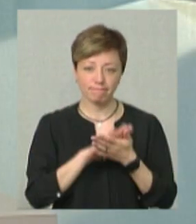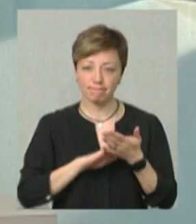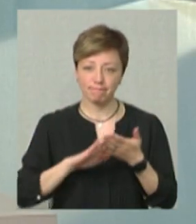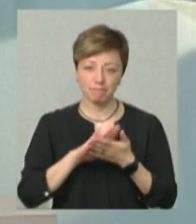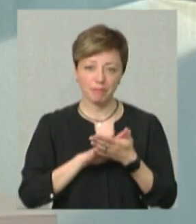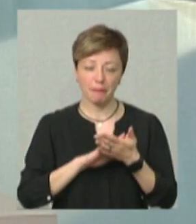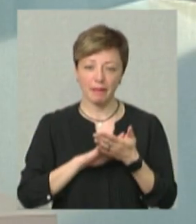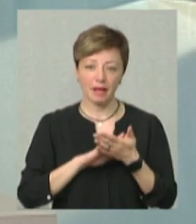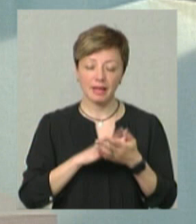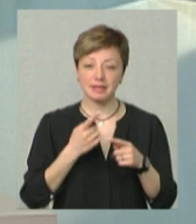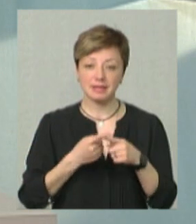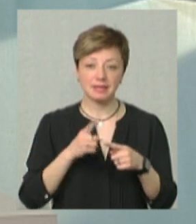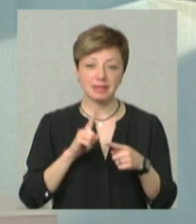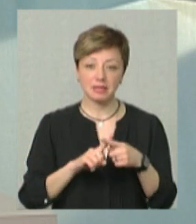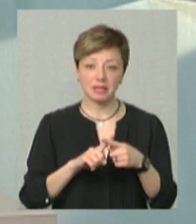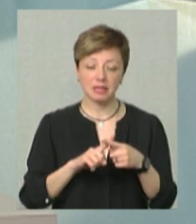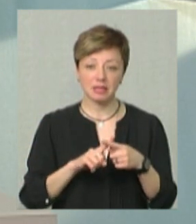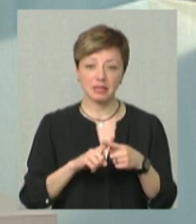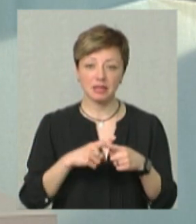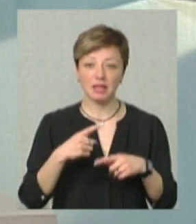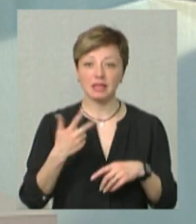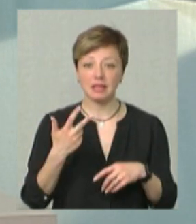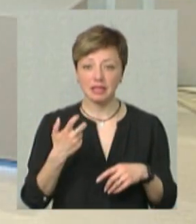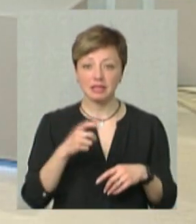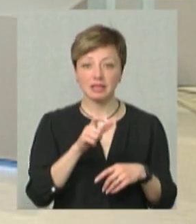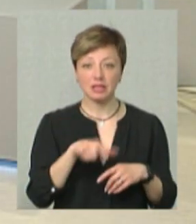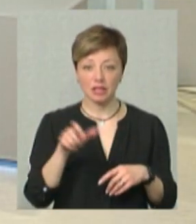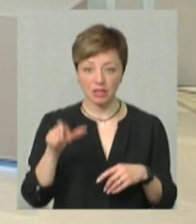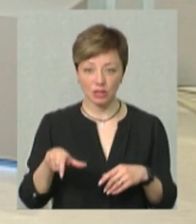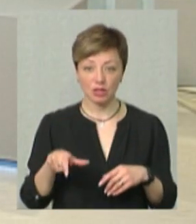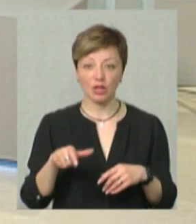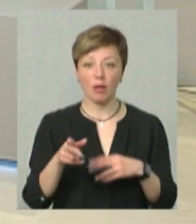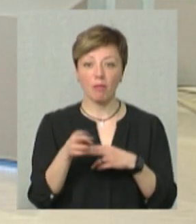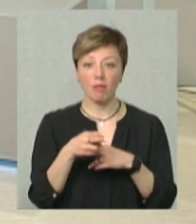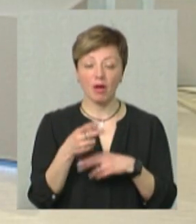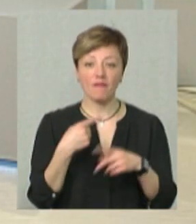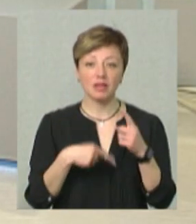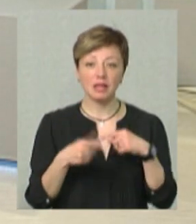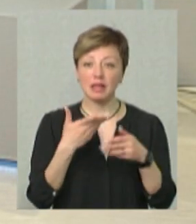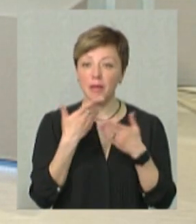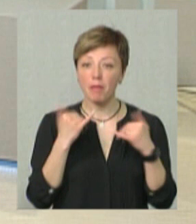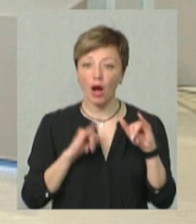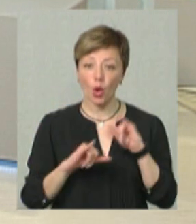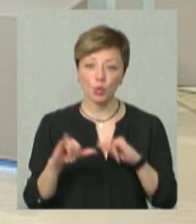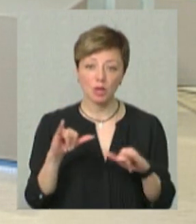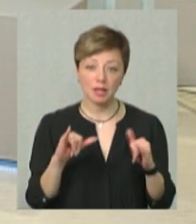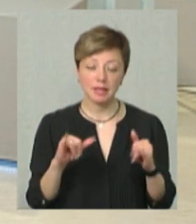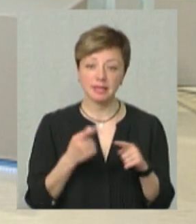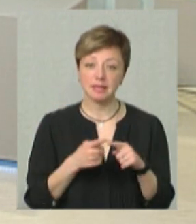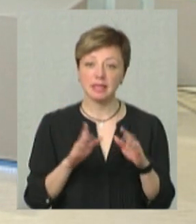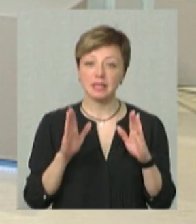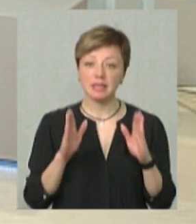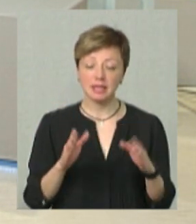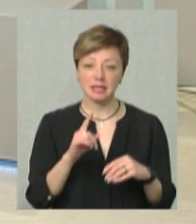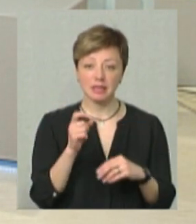ви не розуміли це гетто. Тобто, там 300 тисяч осіб, то, Маріупольцям, вертатись нікуди. Тобто, це тільки за